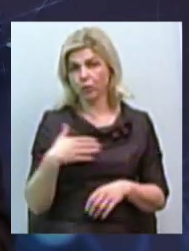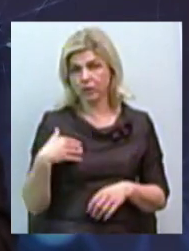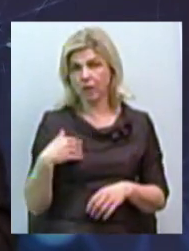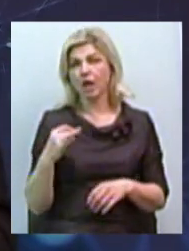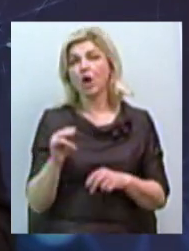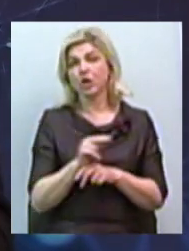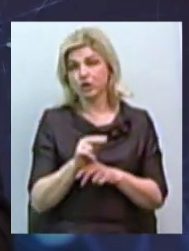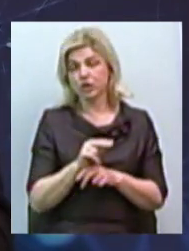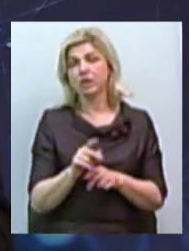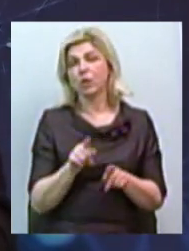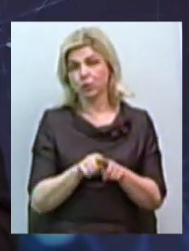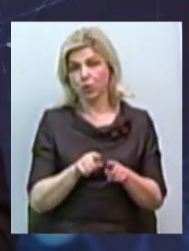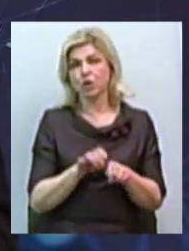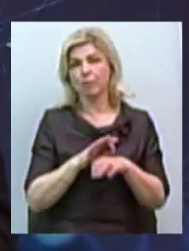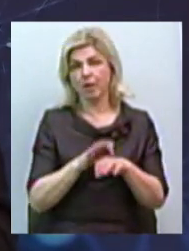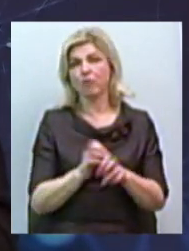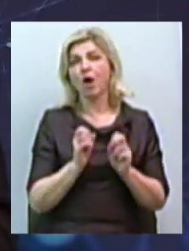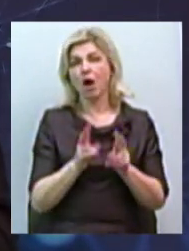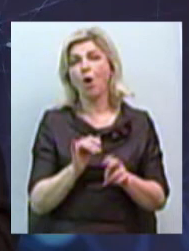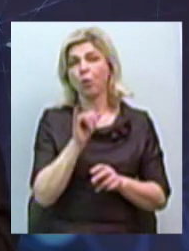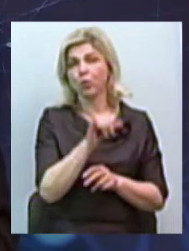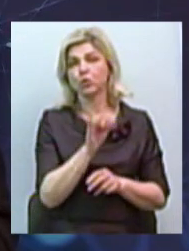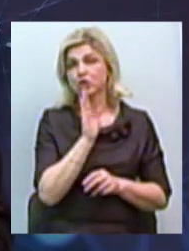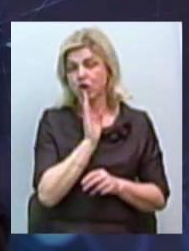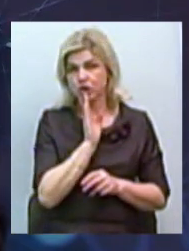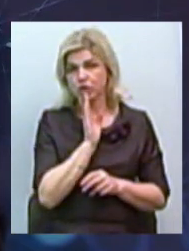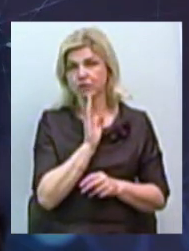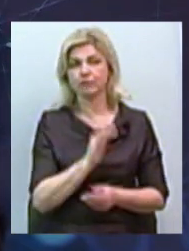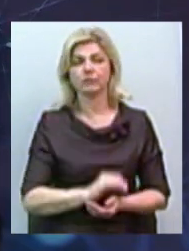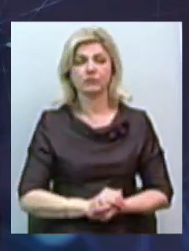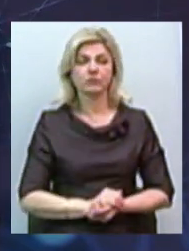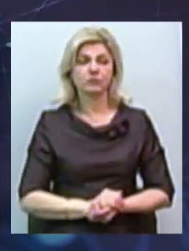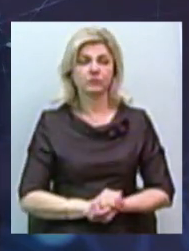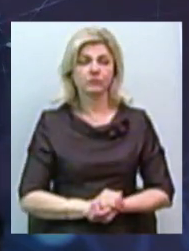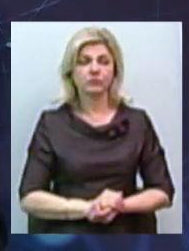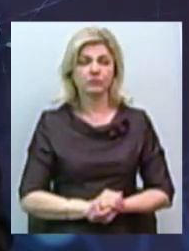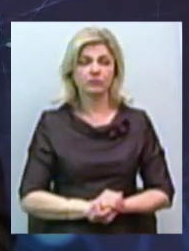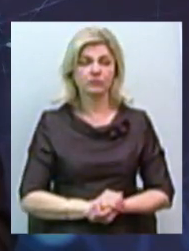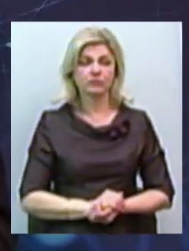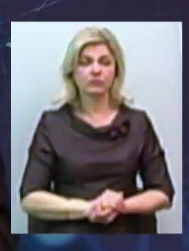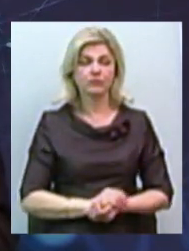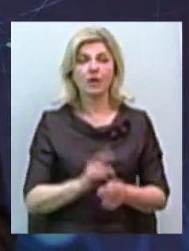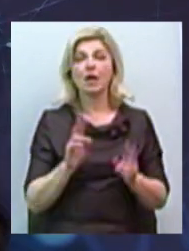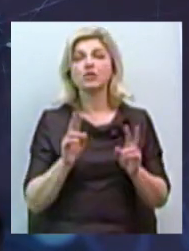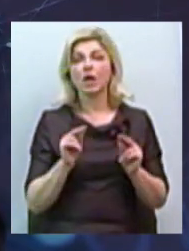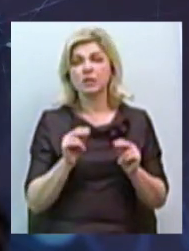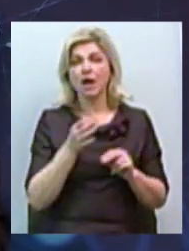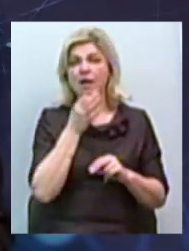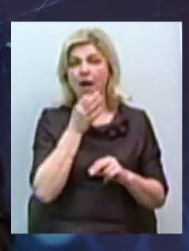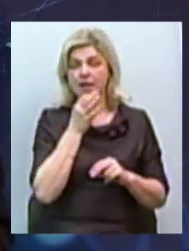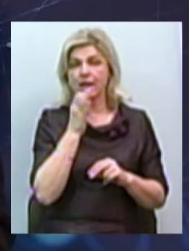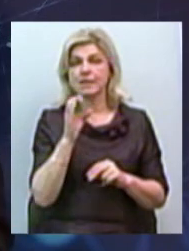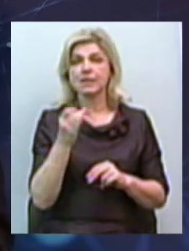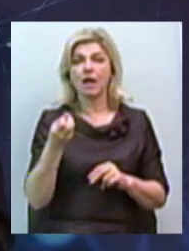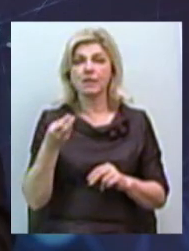лічення теж таке проводиться, як і у жінчин. І, кістю, в начальних, ранніх стадіях, воно ефективно